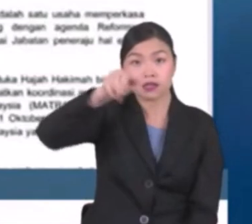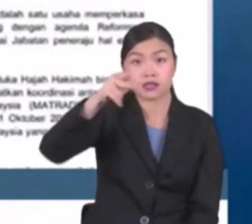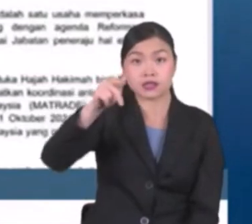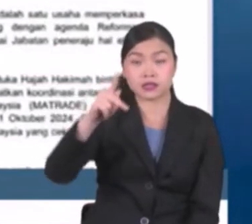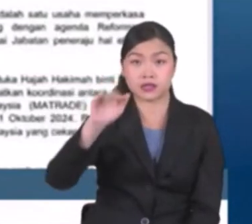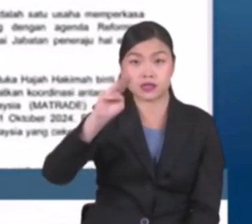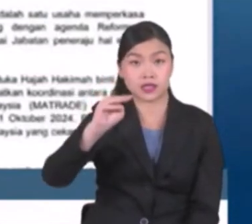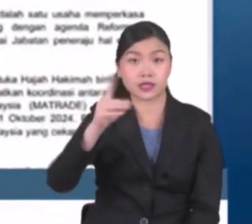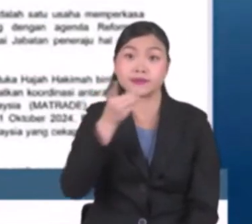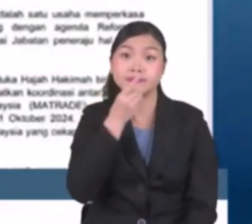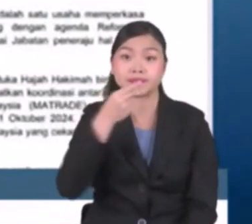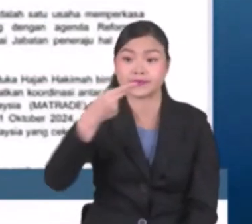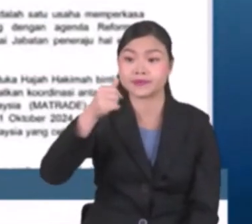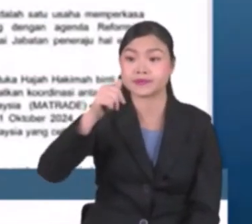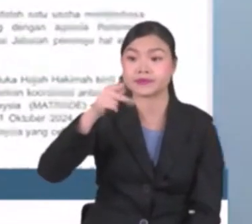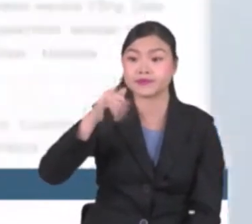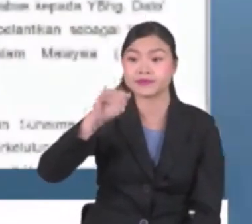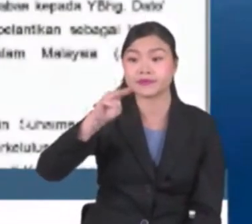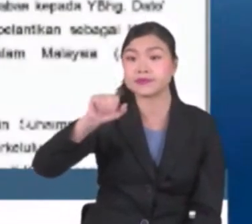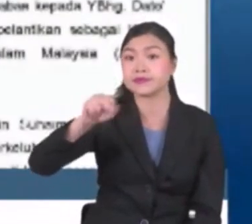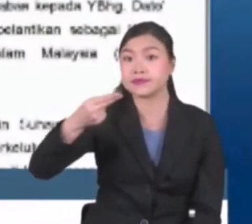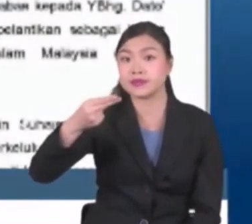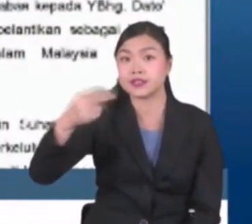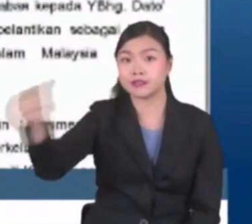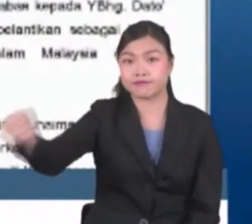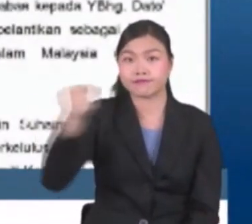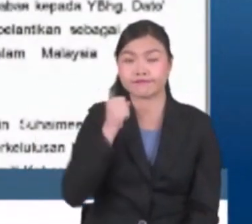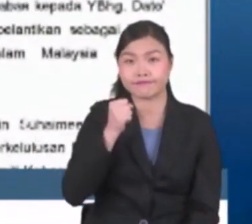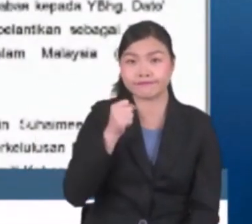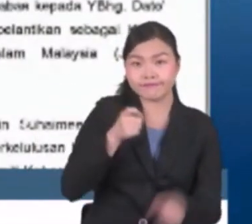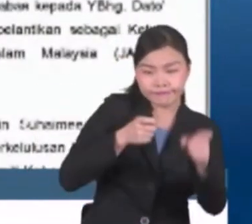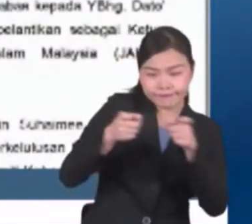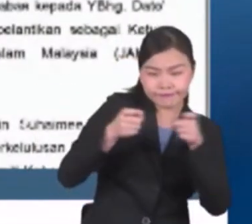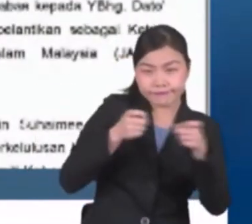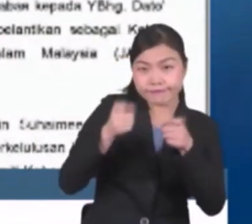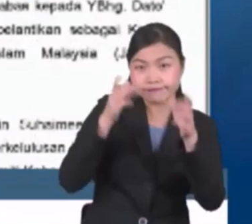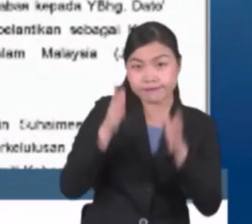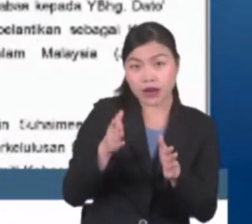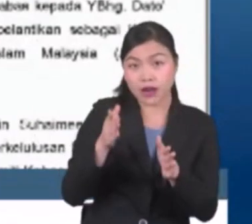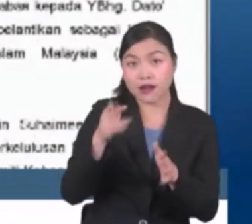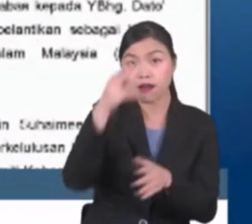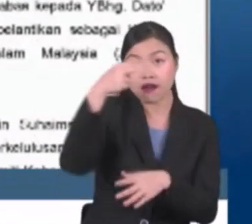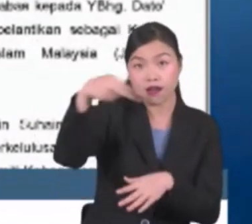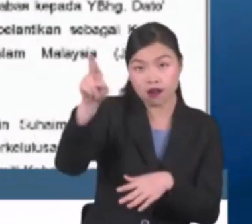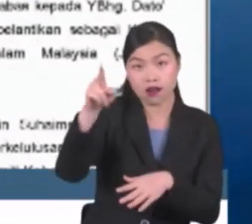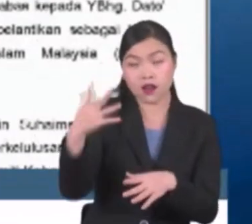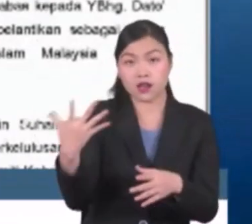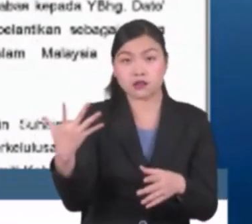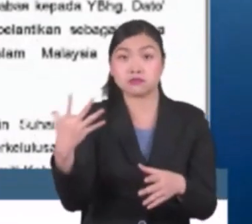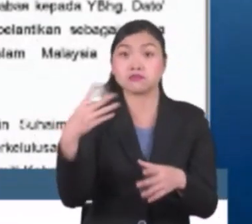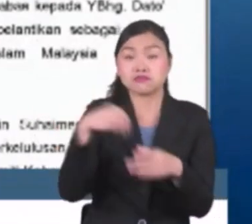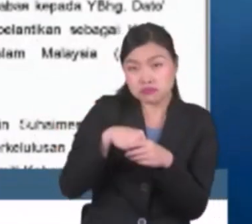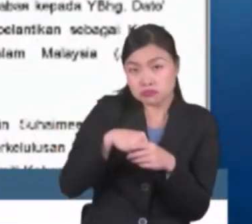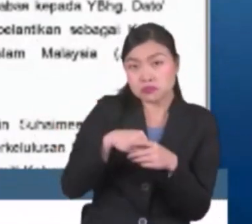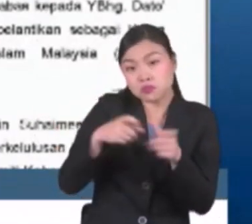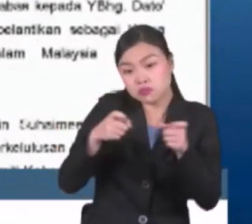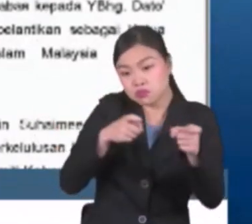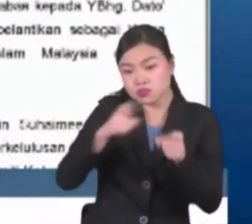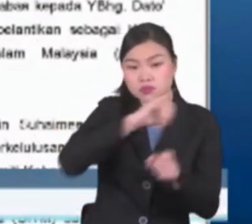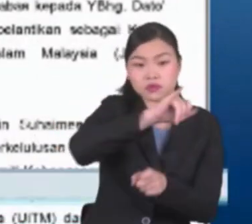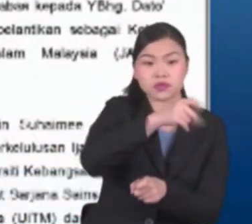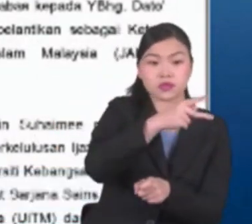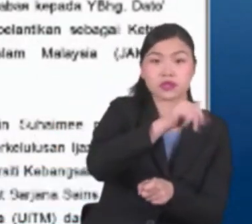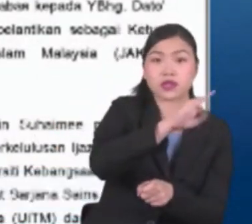Paduka Hakimah Muhammad Yusof dilantik sebagai Penyelaras Hal Ehwal Halal yang melibatkan koordinasi antara